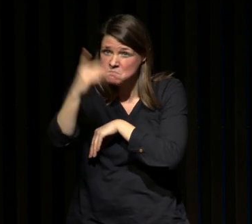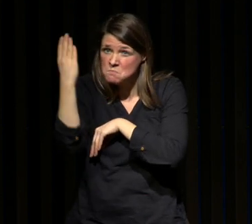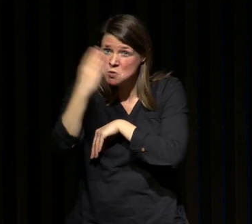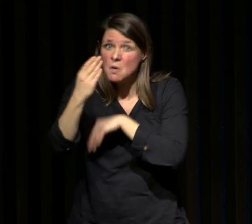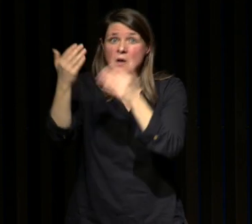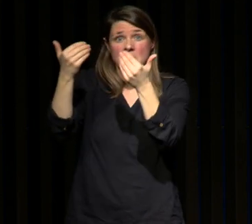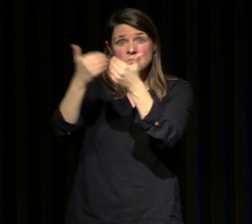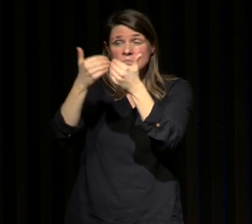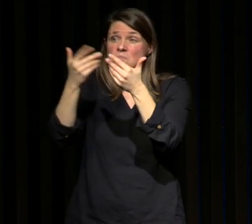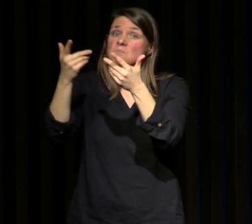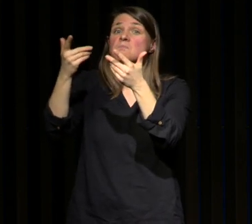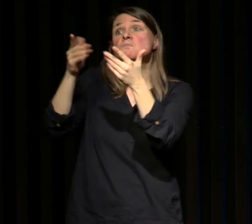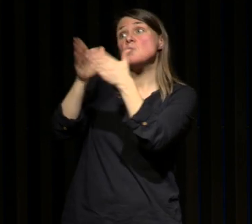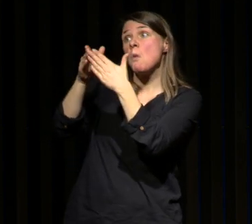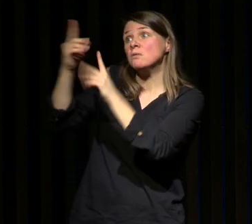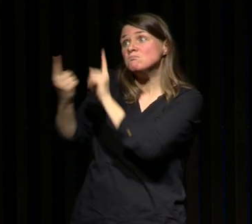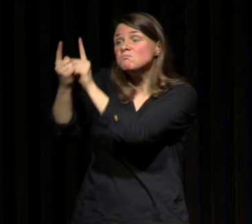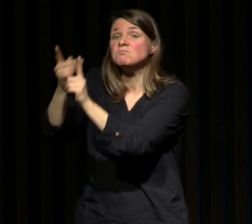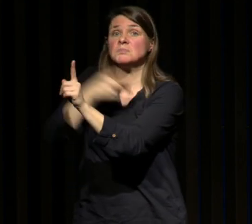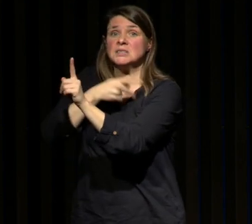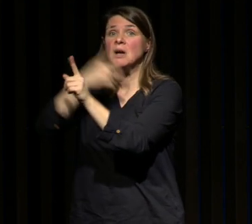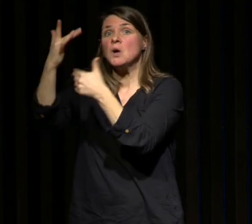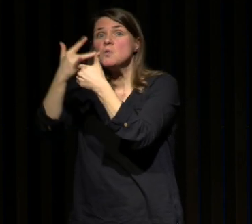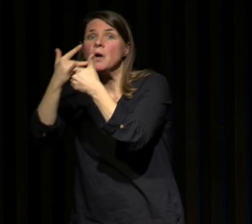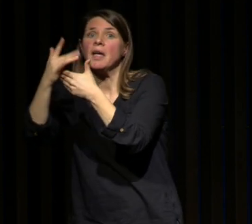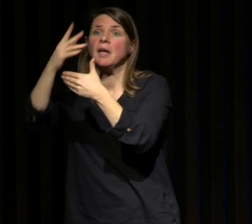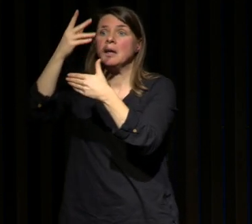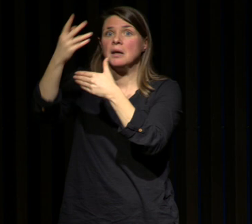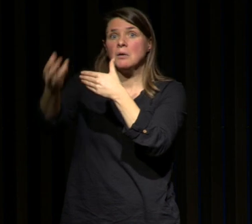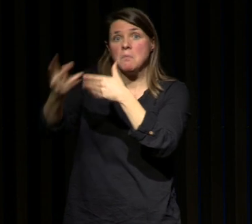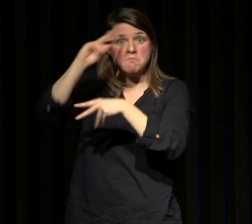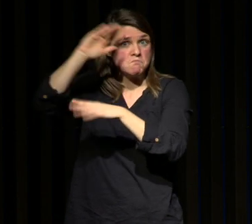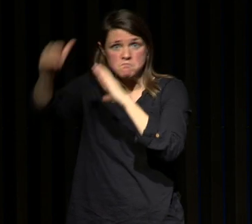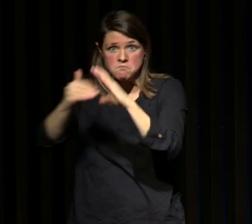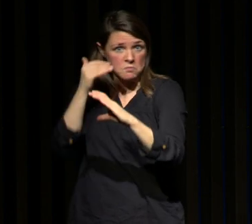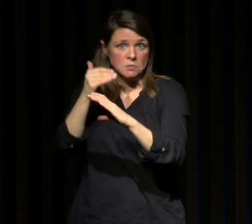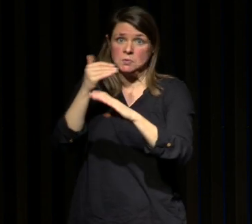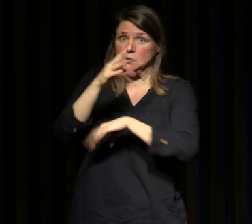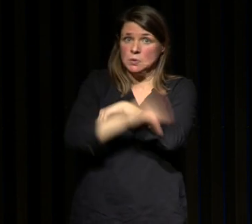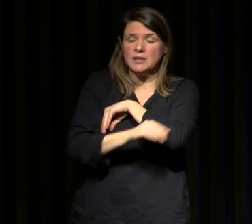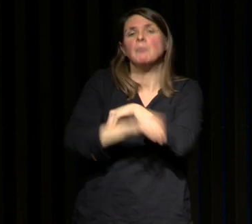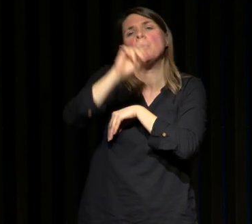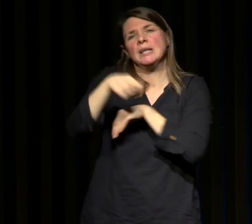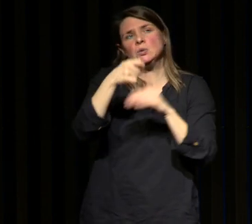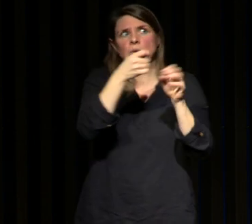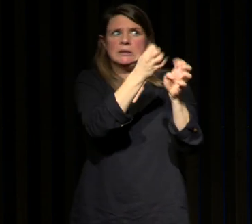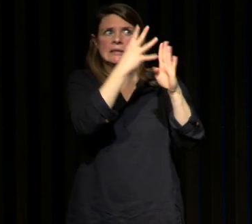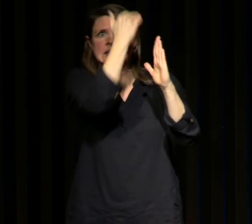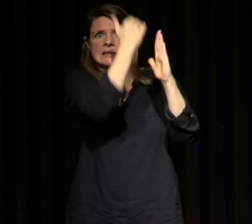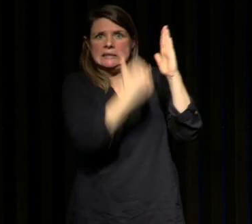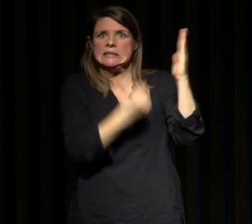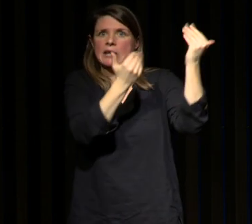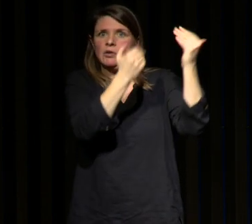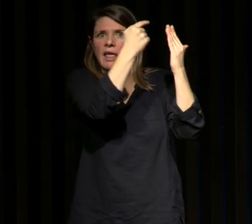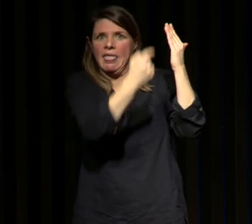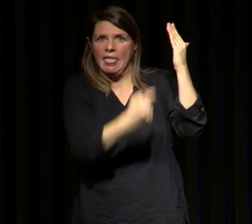demander à votre médecin si vous avez besoin d'un conseil d'envoyer un courrier à notre secrétariat même si on a beaucoup de listes d'attente on prend attention de lire